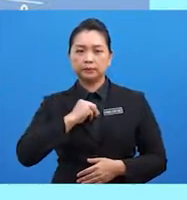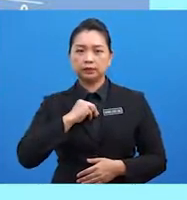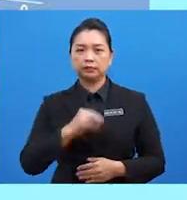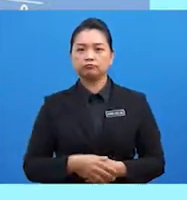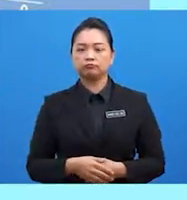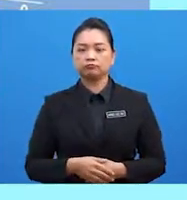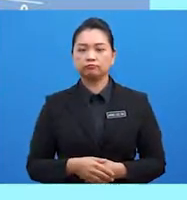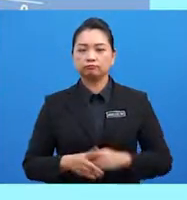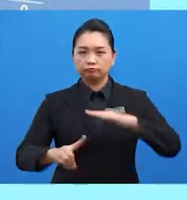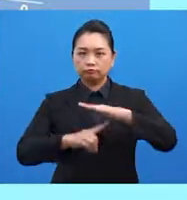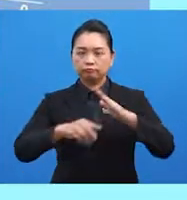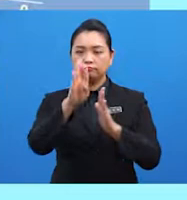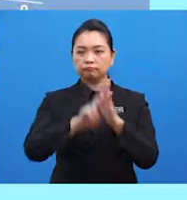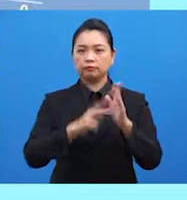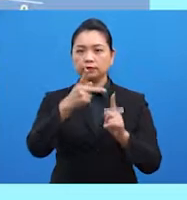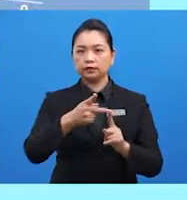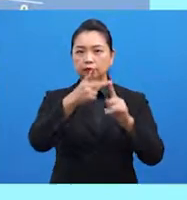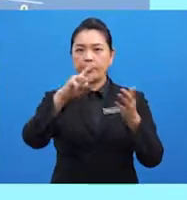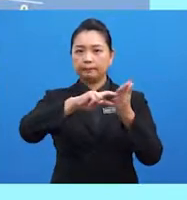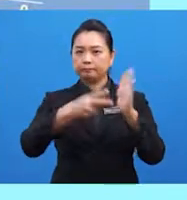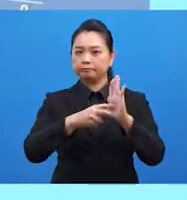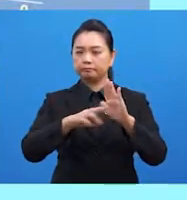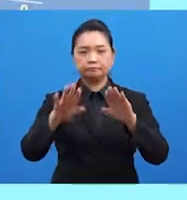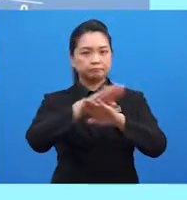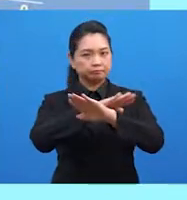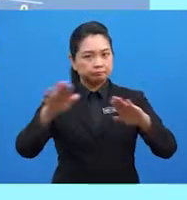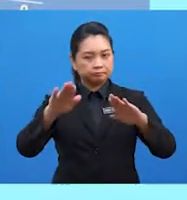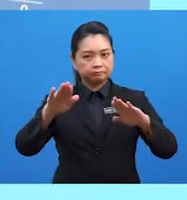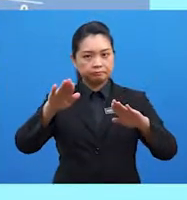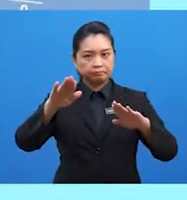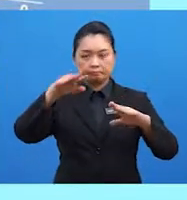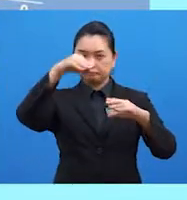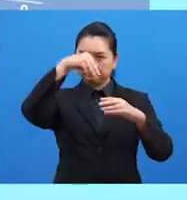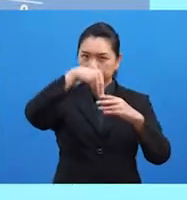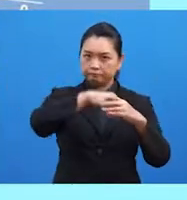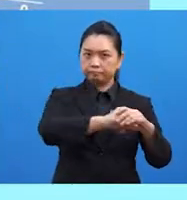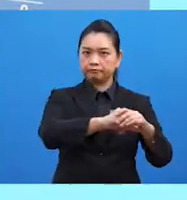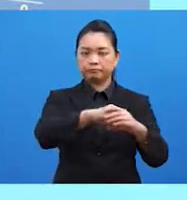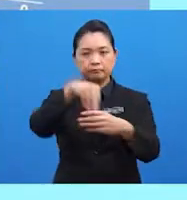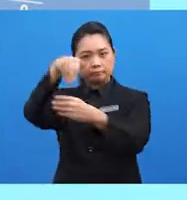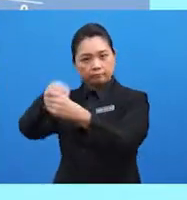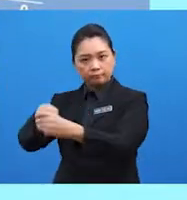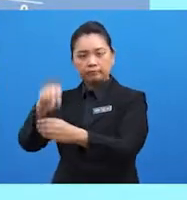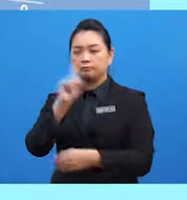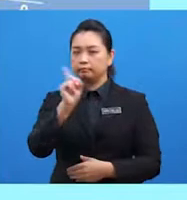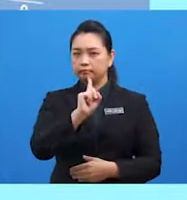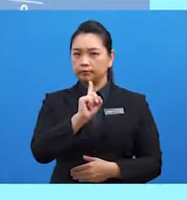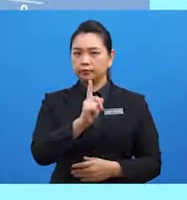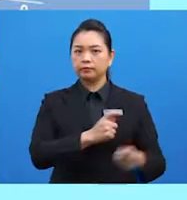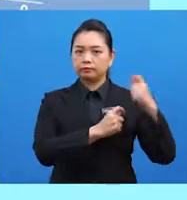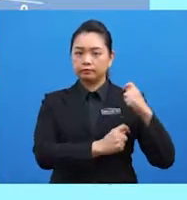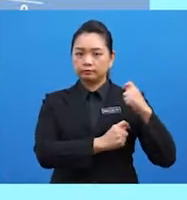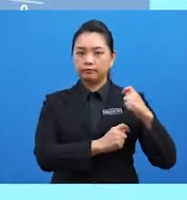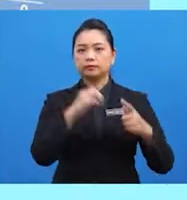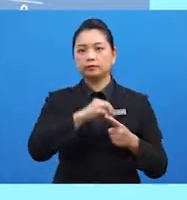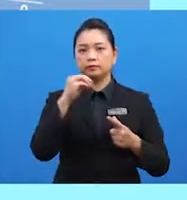Dasar berkecuali bermaksud tidak menyertai mana-mana blok ketenteraan atau